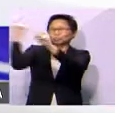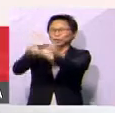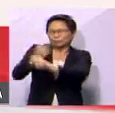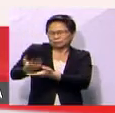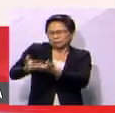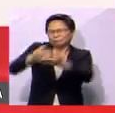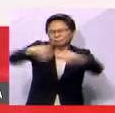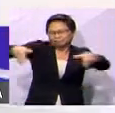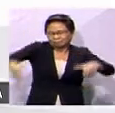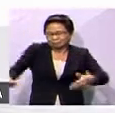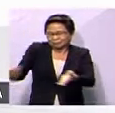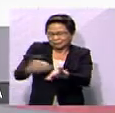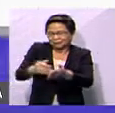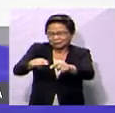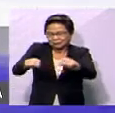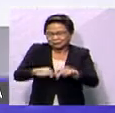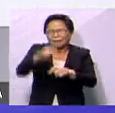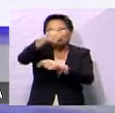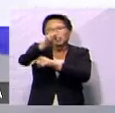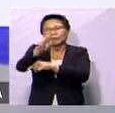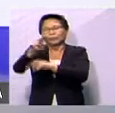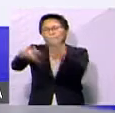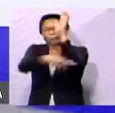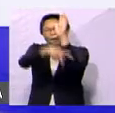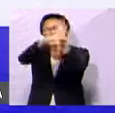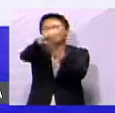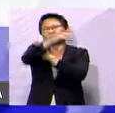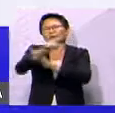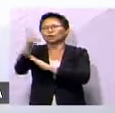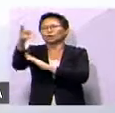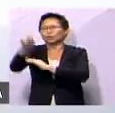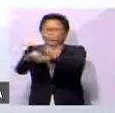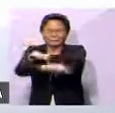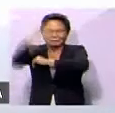cadangan persempadanan semula kawasan pilihan raya parlimen dan don negeri itu.